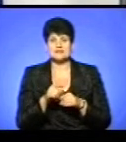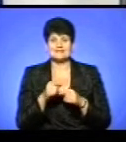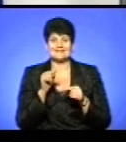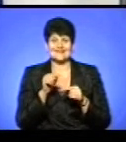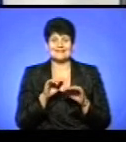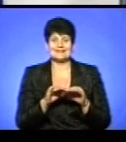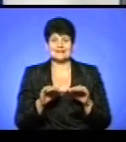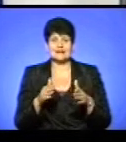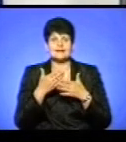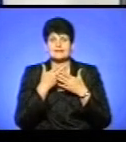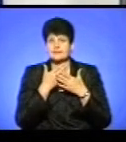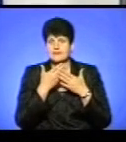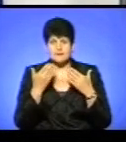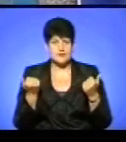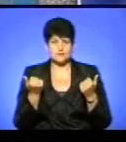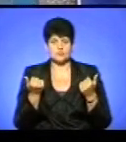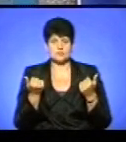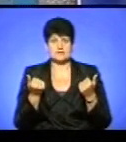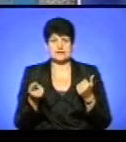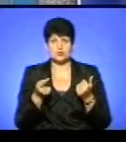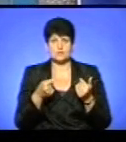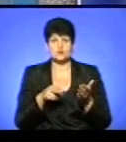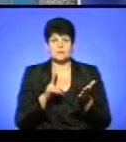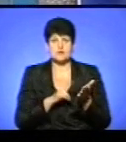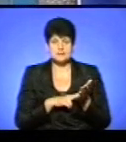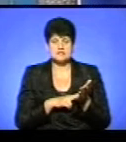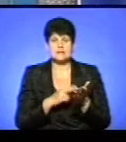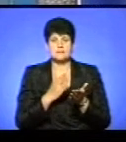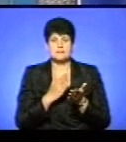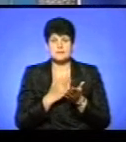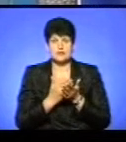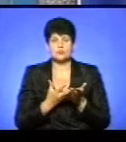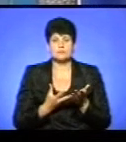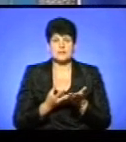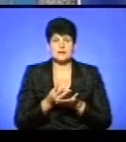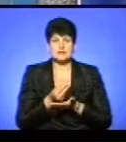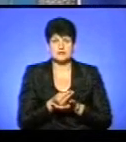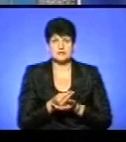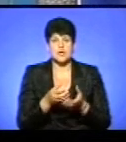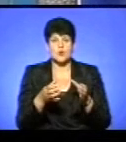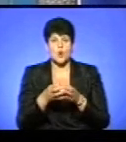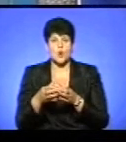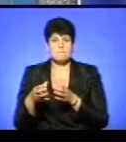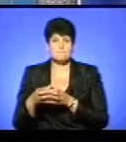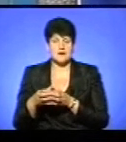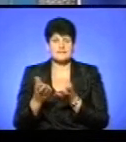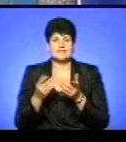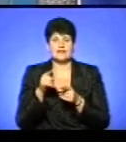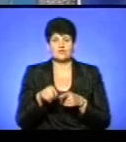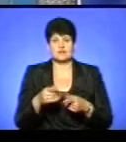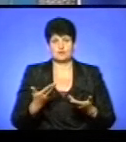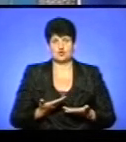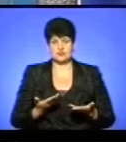дітей, які не мають тернопільської прописки, мали би платити громади, де вони